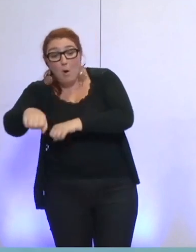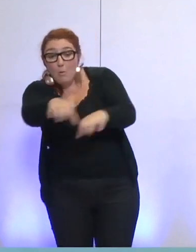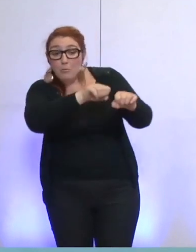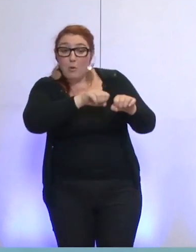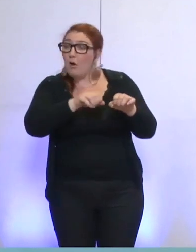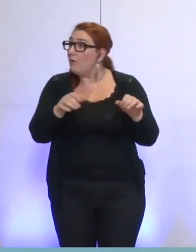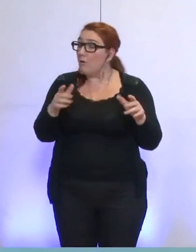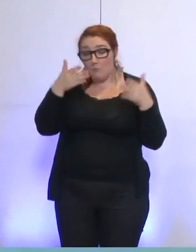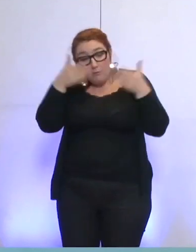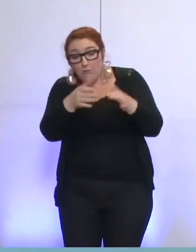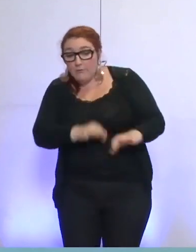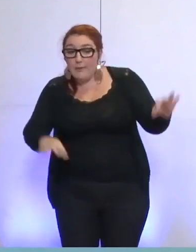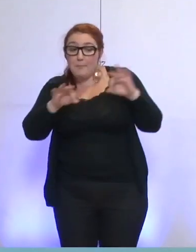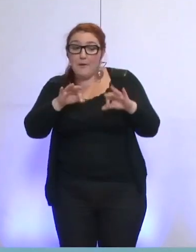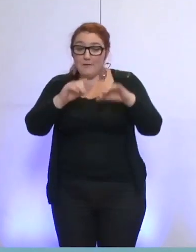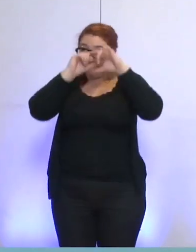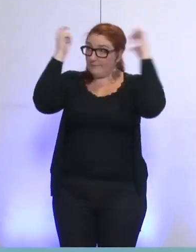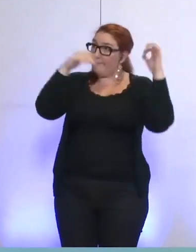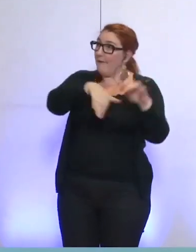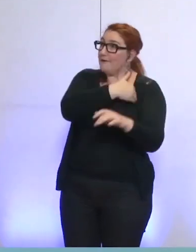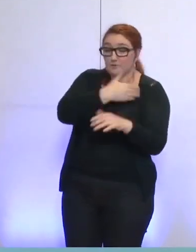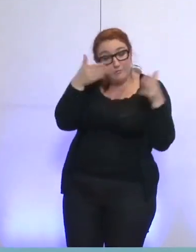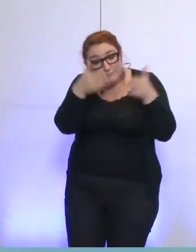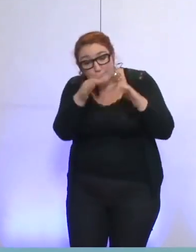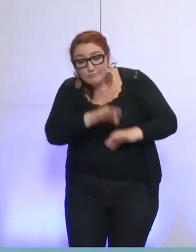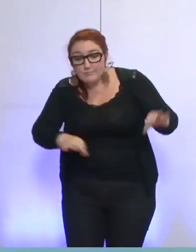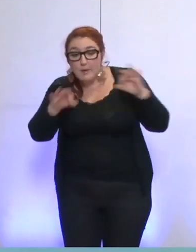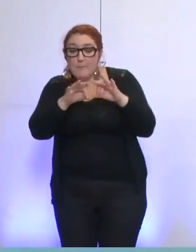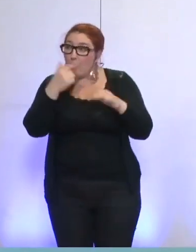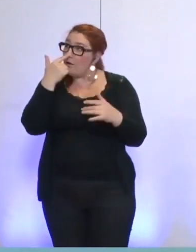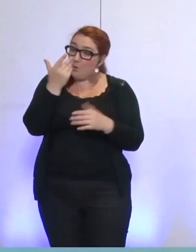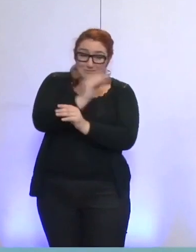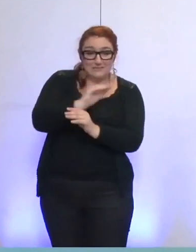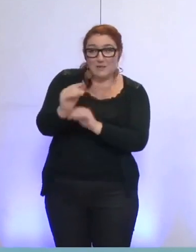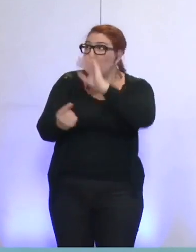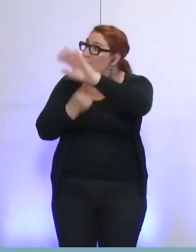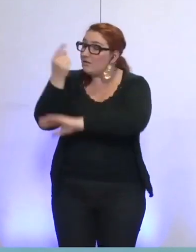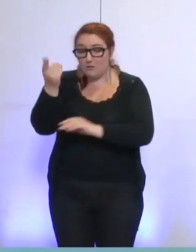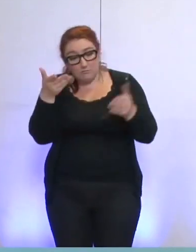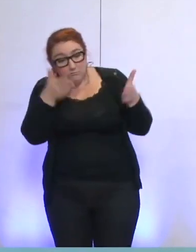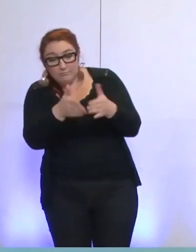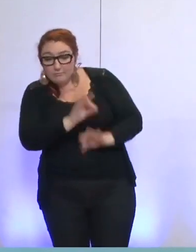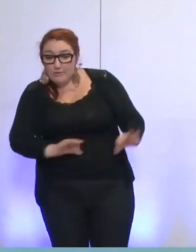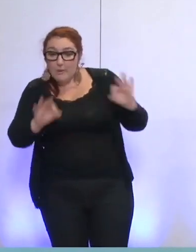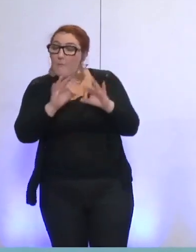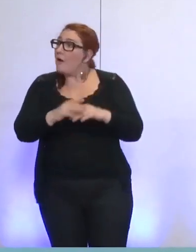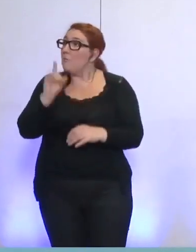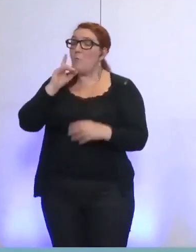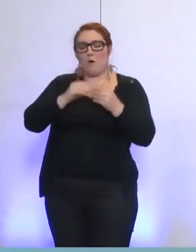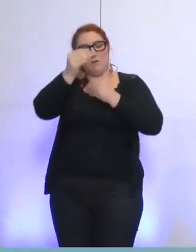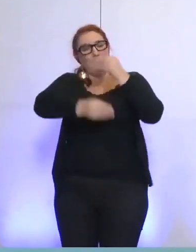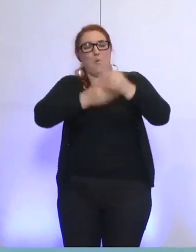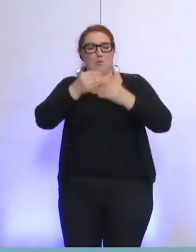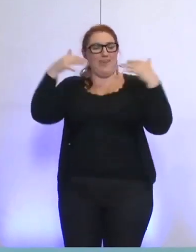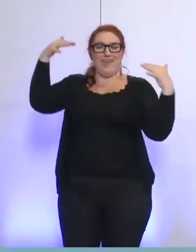le statut des agents, voire même la faisabilité et la viabilité d'une telle posture dans le monde énergétique d'aujourd'hui. Nous